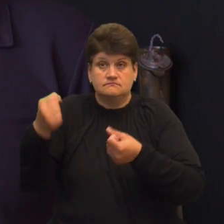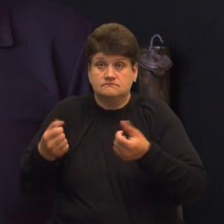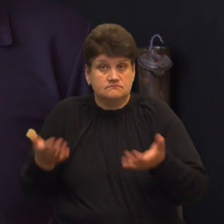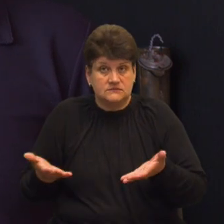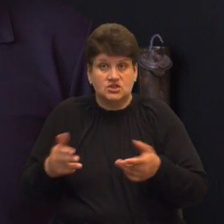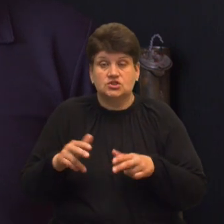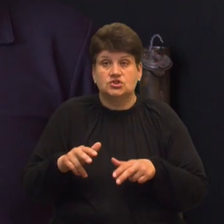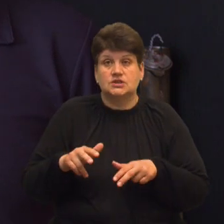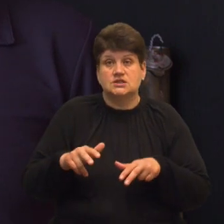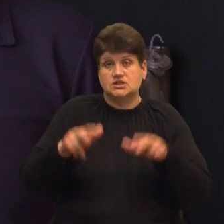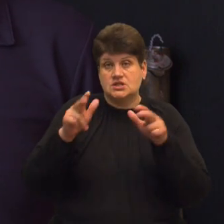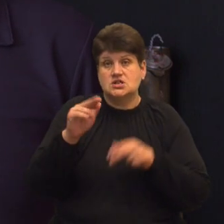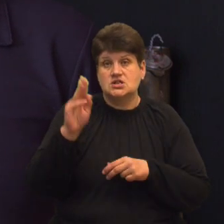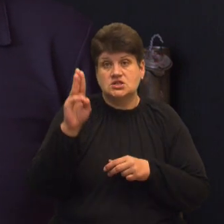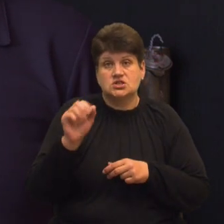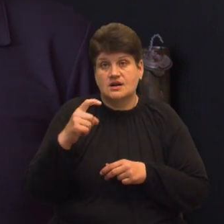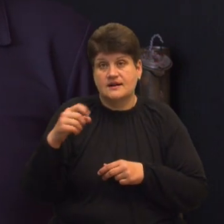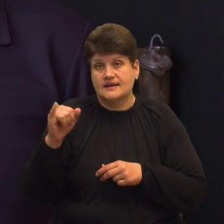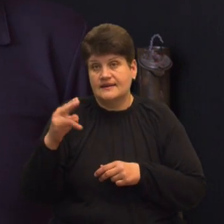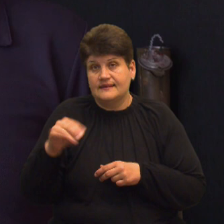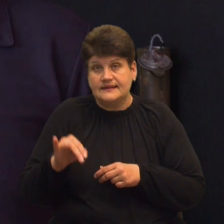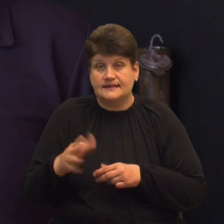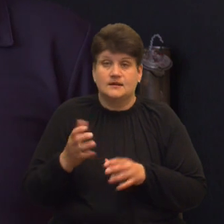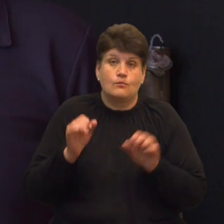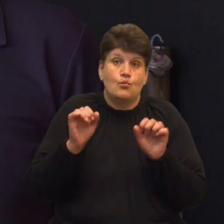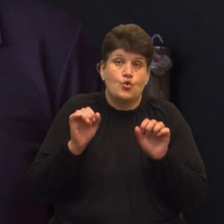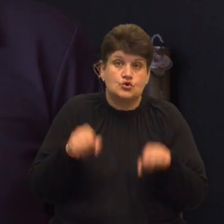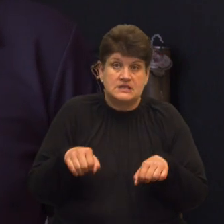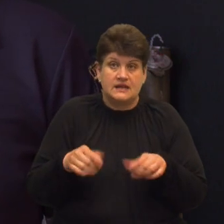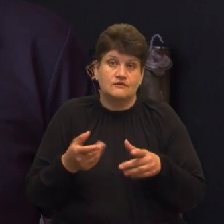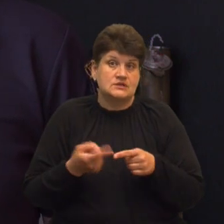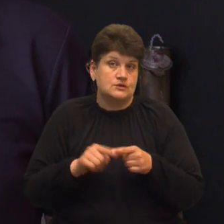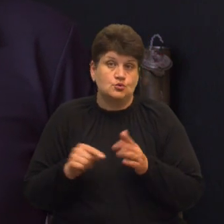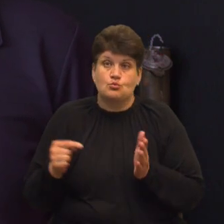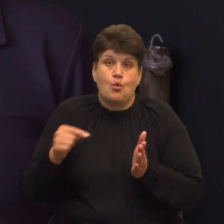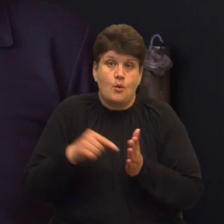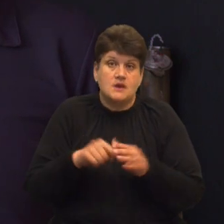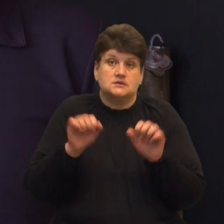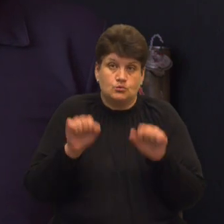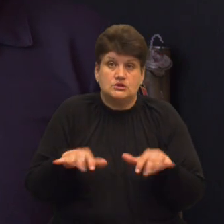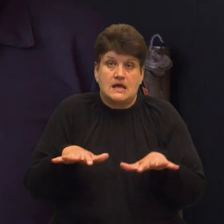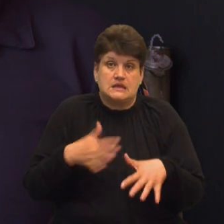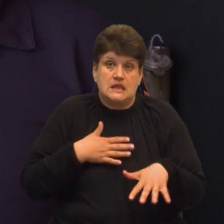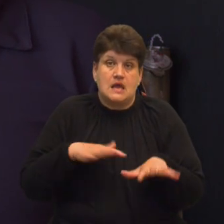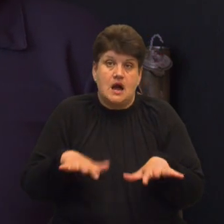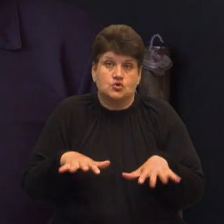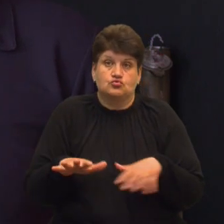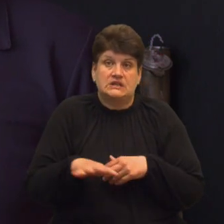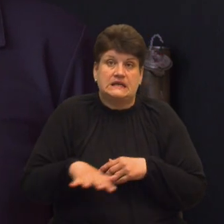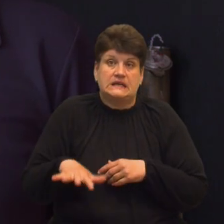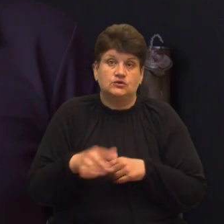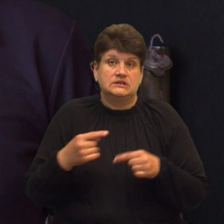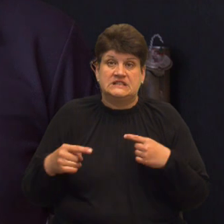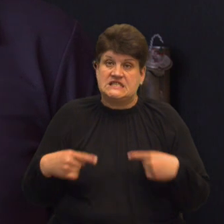шахідів, так і не виключено, що деякі типи боєприпасів можуть попадати сюди на нашу територію. В силу тих чи інших